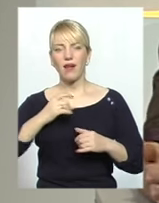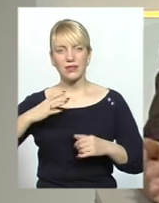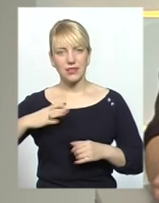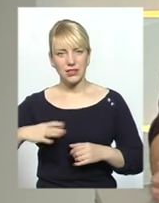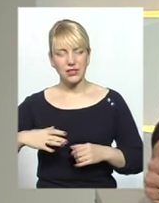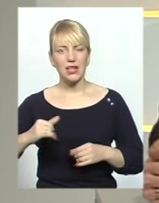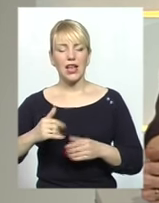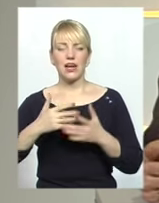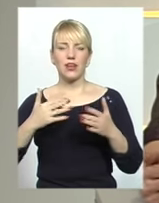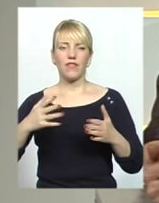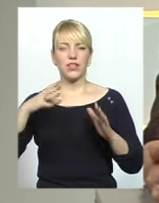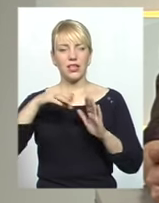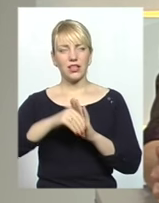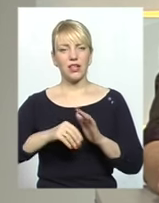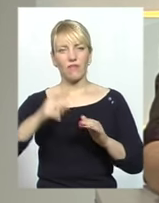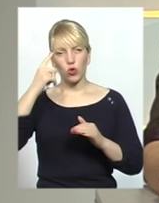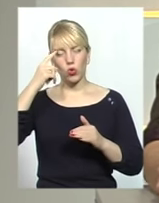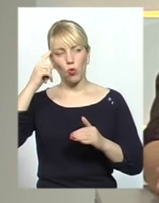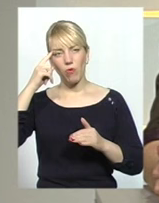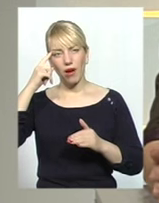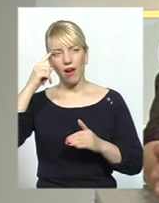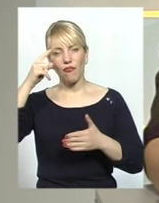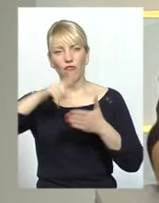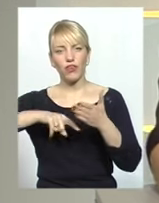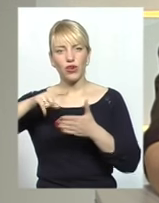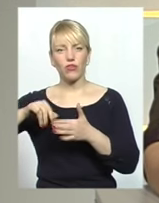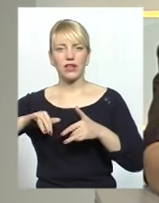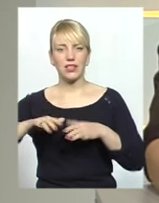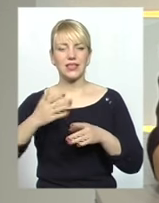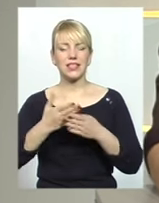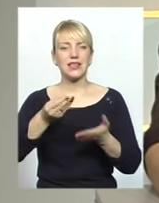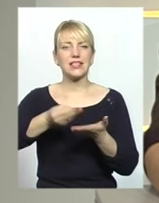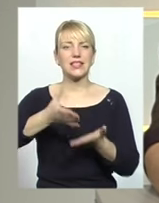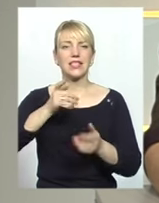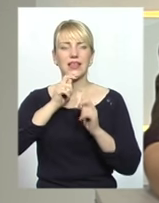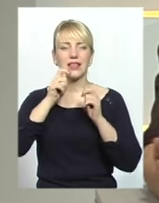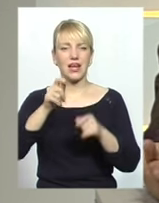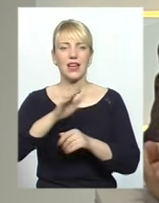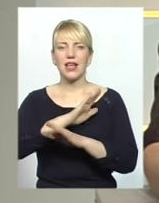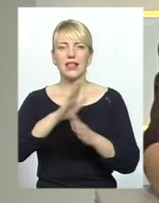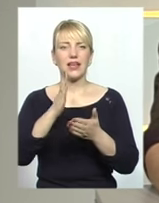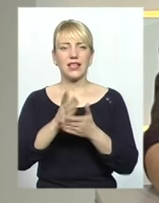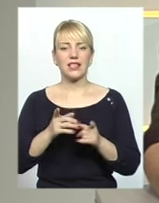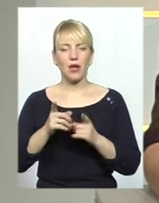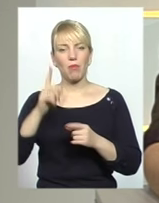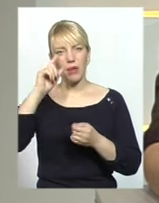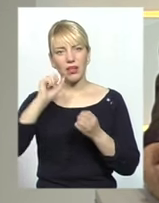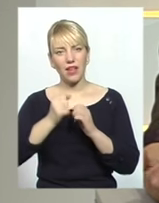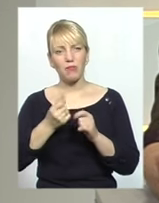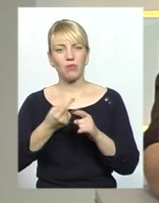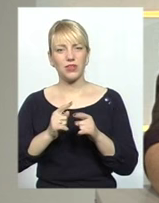Різноманітність, втілена в думках, віруваннях і діях, є цінним даром, а не загрозою. Пам'ятаємо про це,